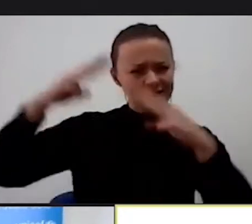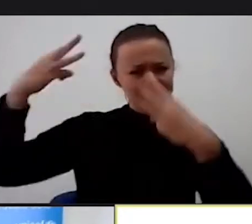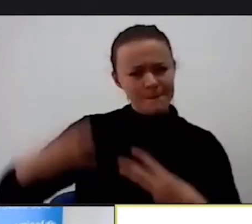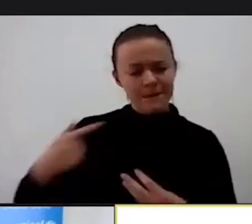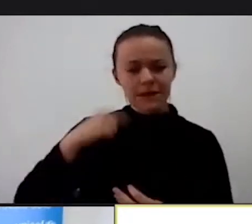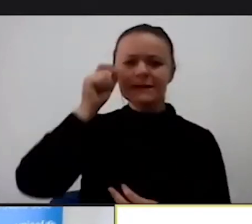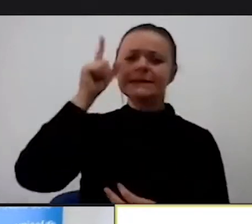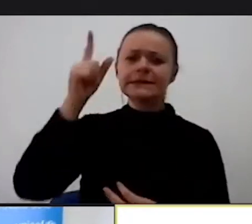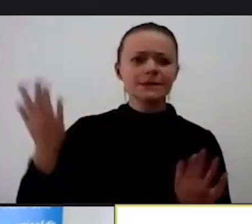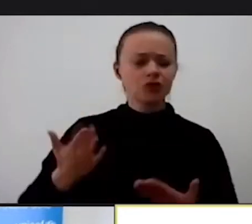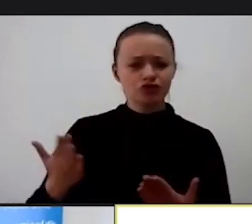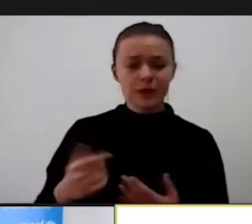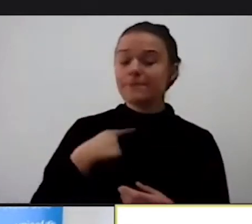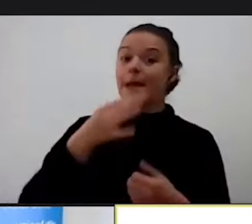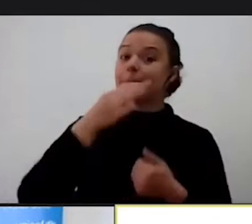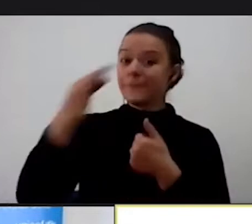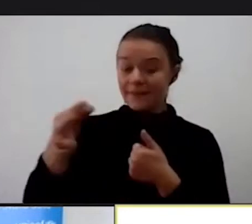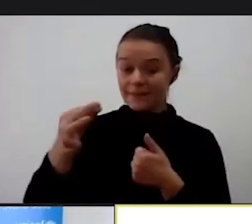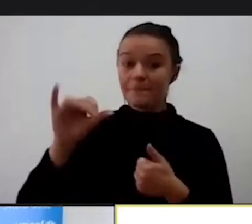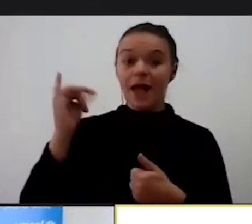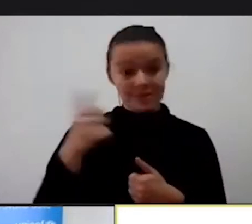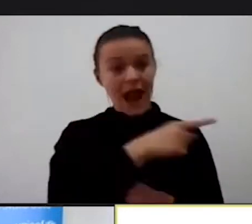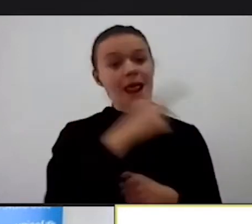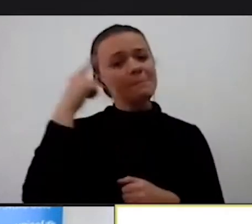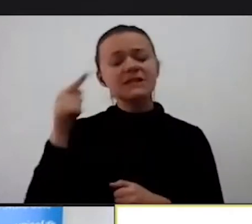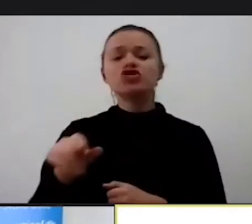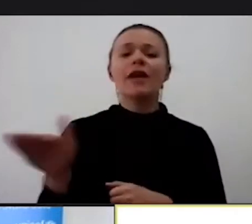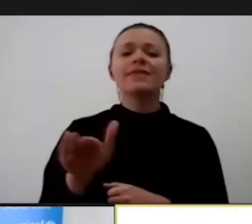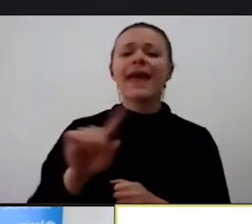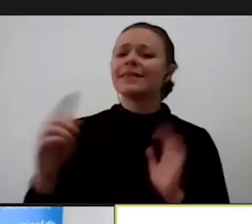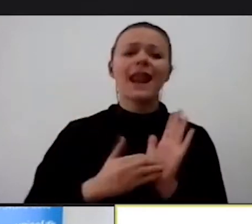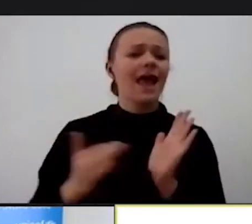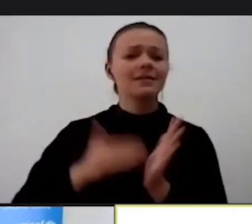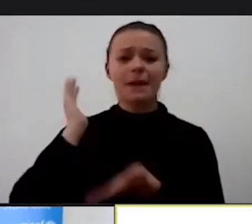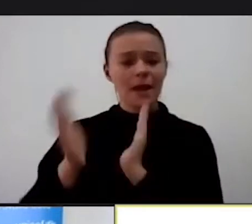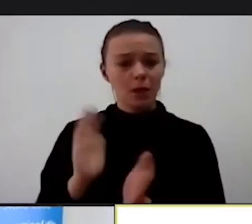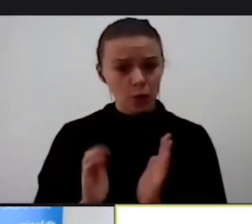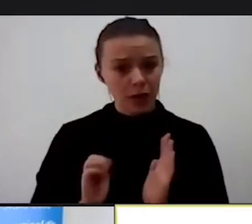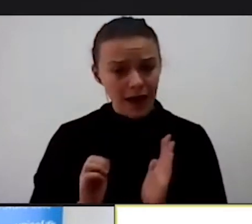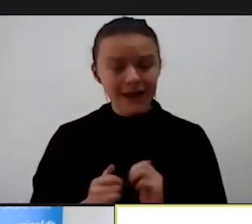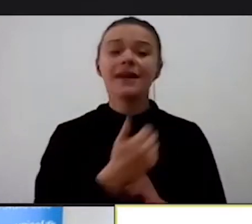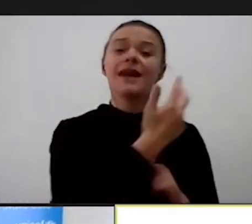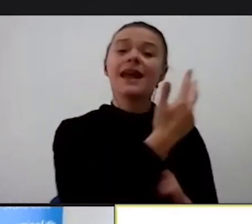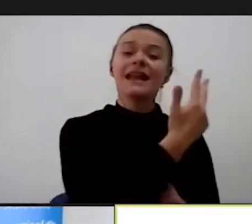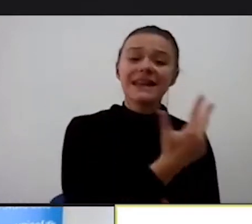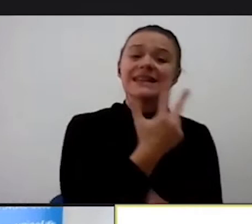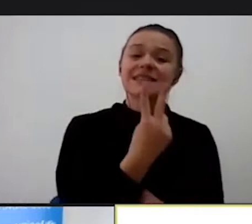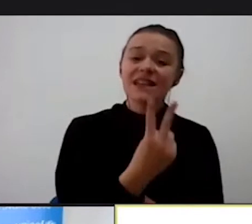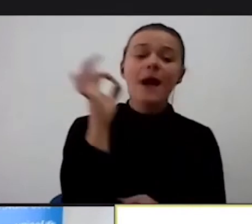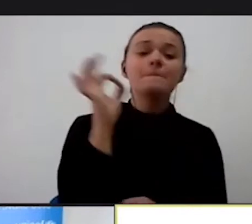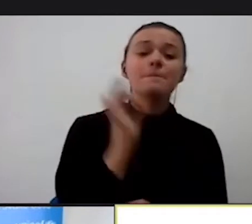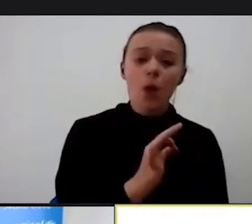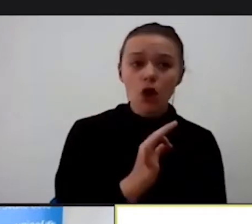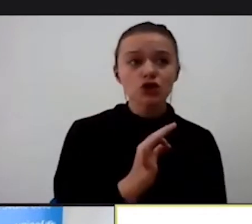smatraš da nikada ne bi trebalo udariti dete, čak 32% ispitanika nije